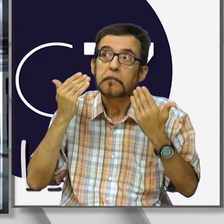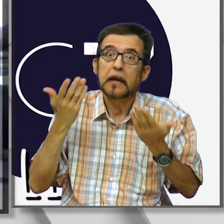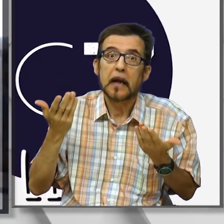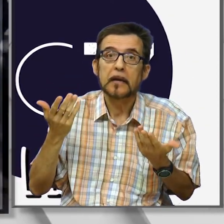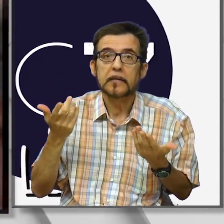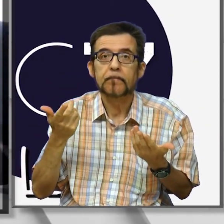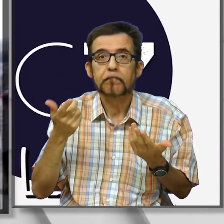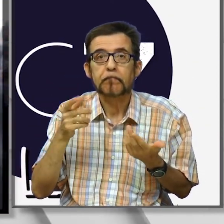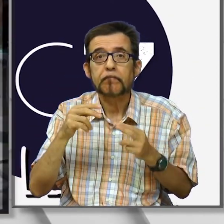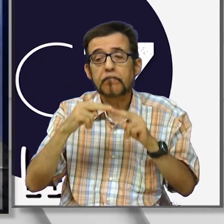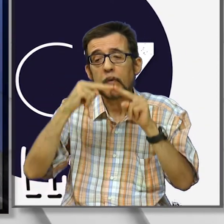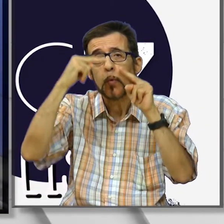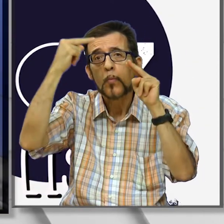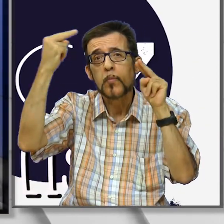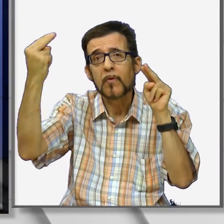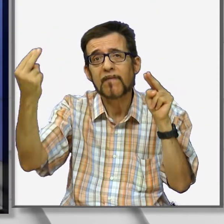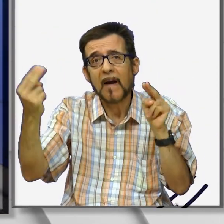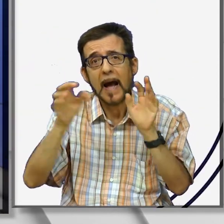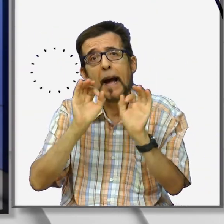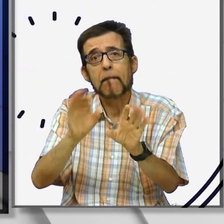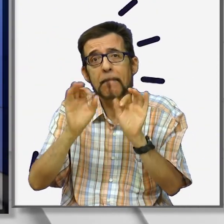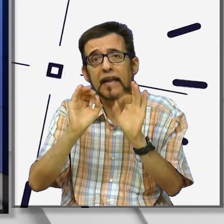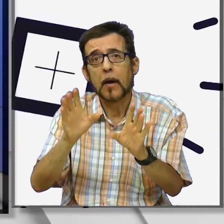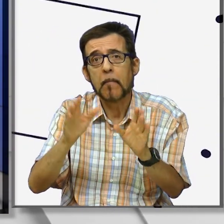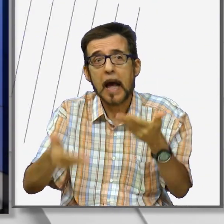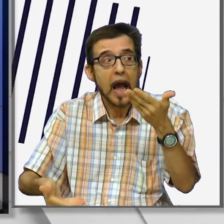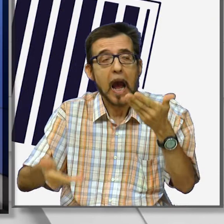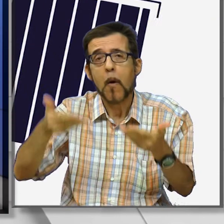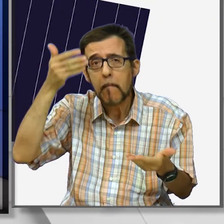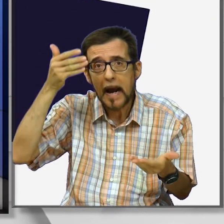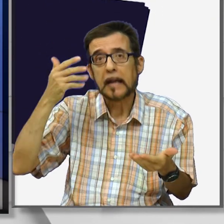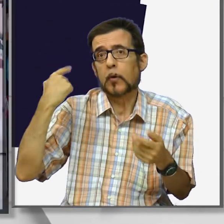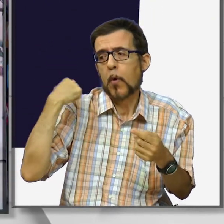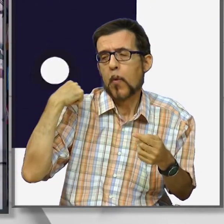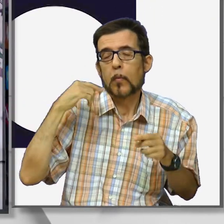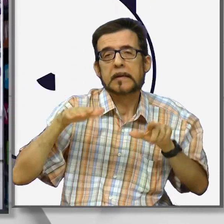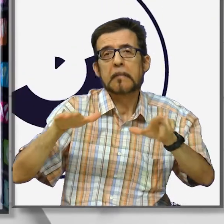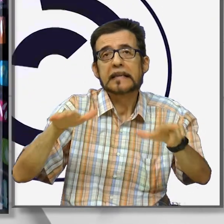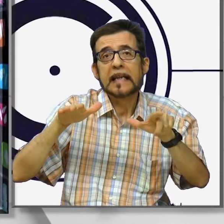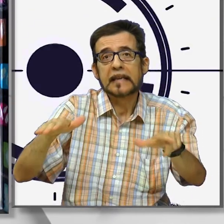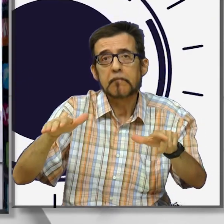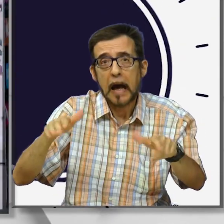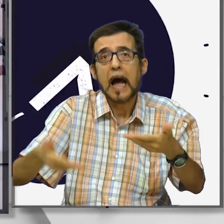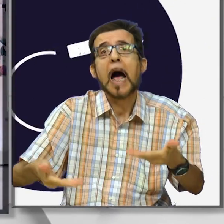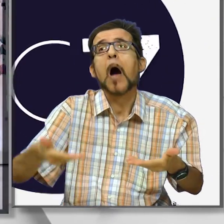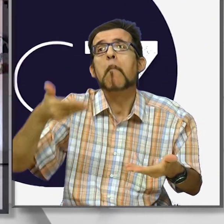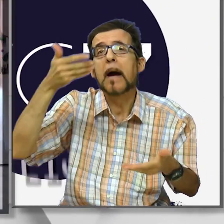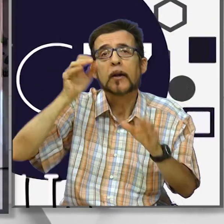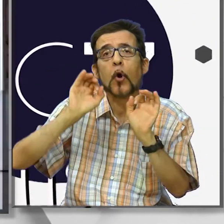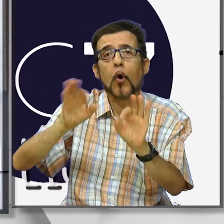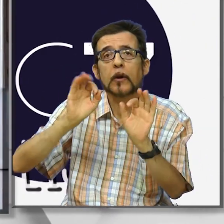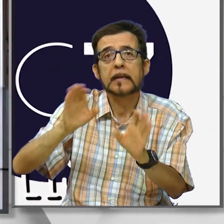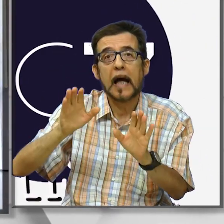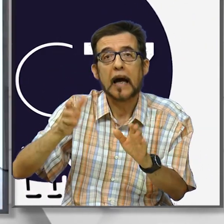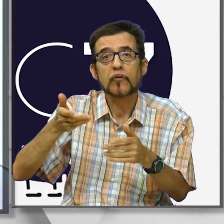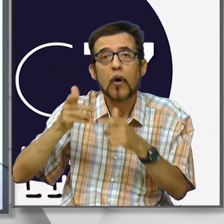ma l'andamento della curva epidemiologica altalenante ma in crescita nelle ultime settimane e la necessaria stretta sui controlli all'arrivo o partenza